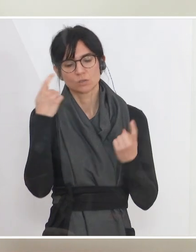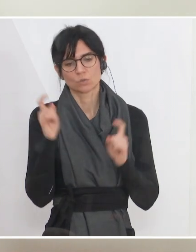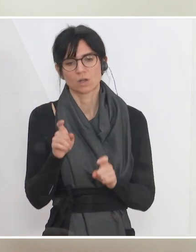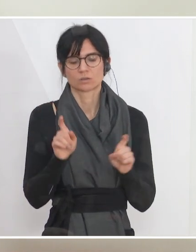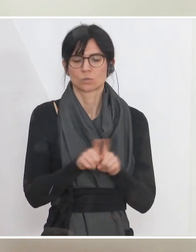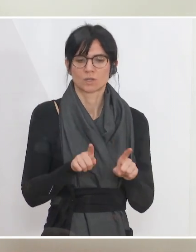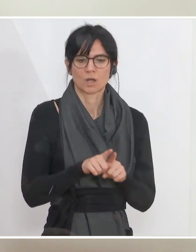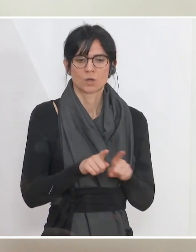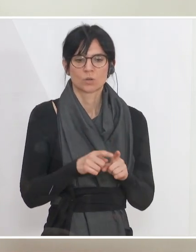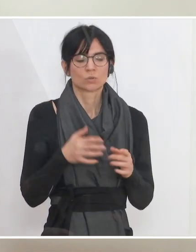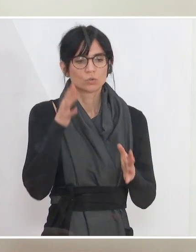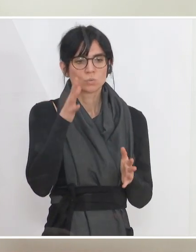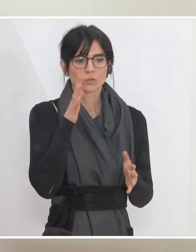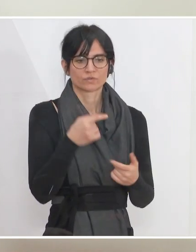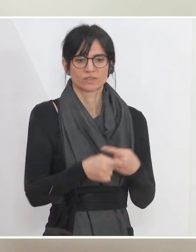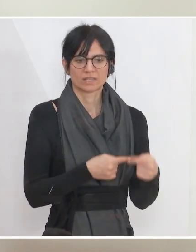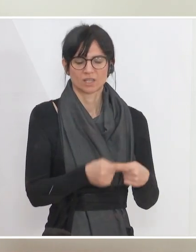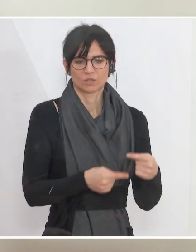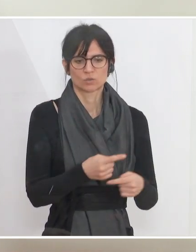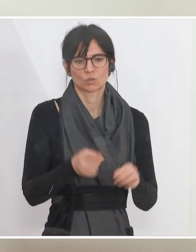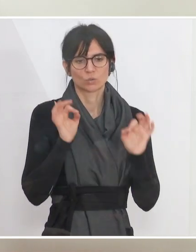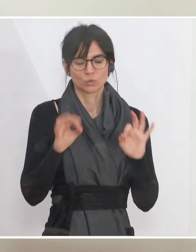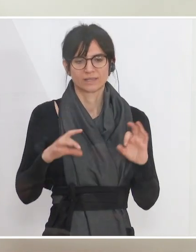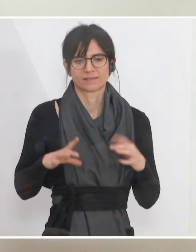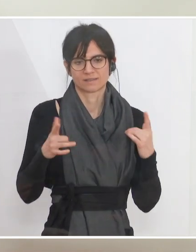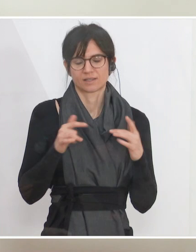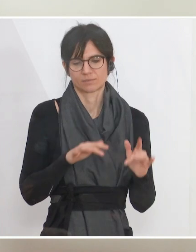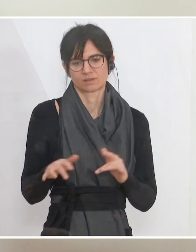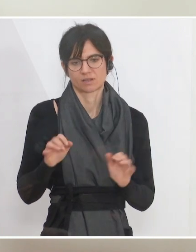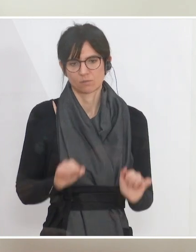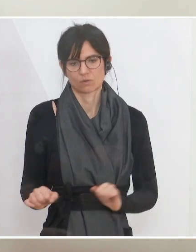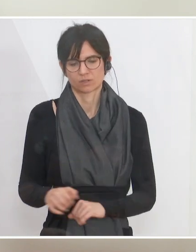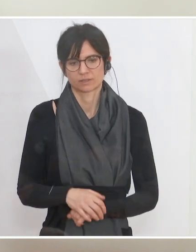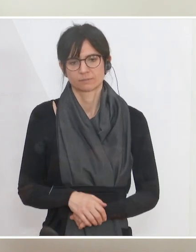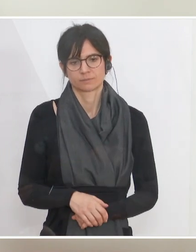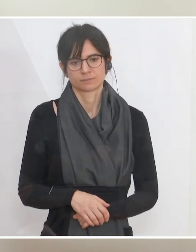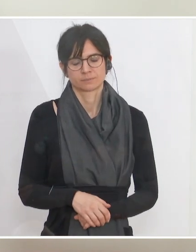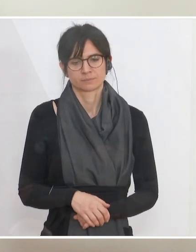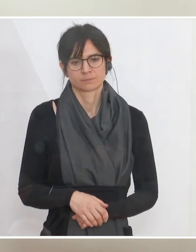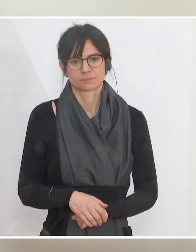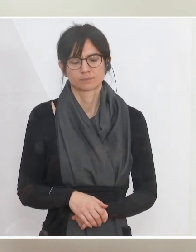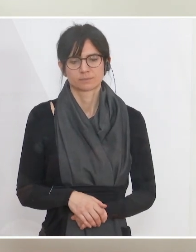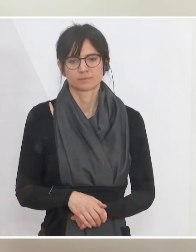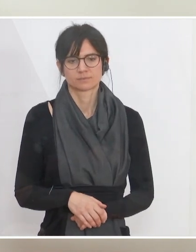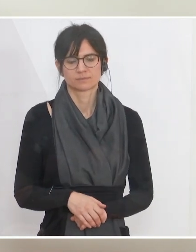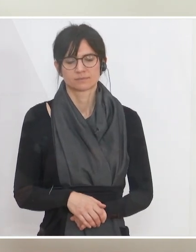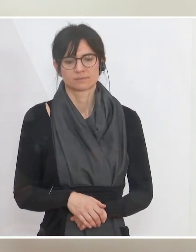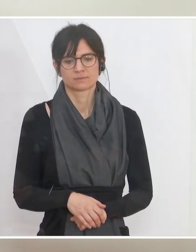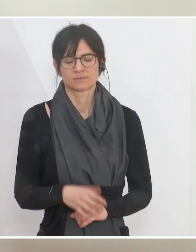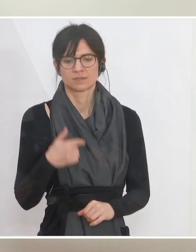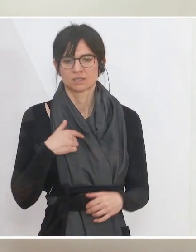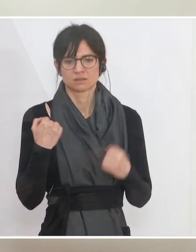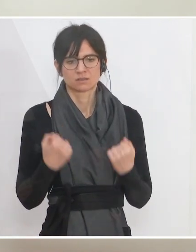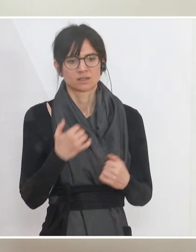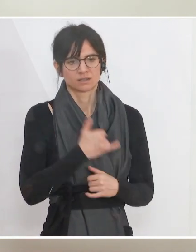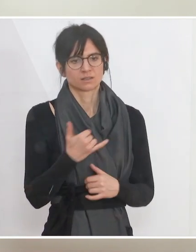dafür, dass zukünftige Generationen noch ein gutes Leben in Österreich und auf diesem Planeten haben können. Ich bin überzeugt